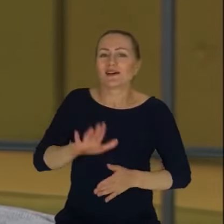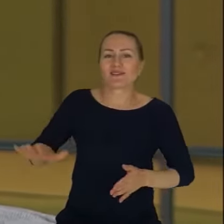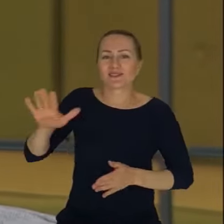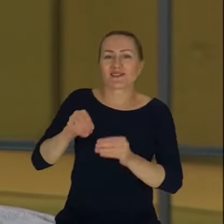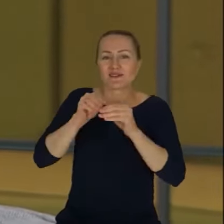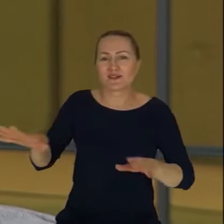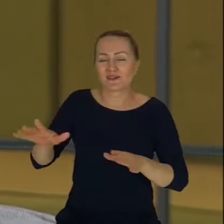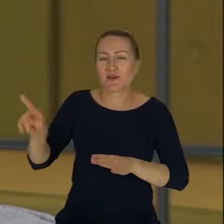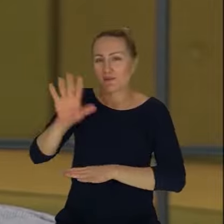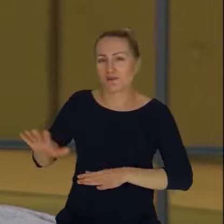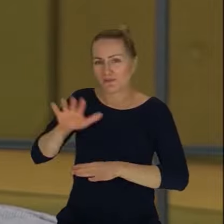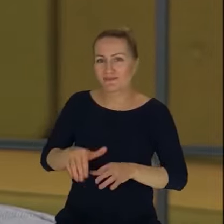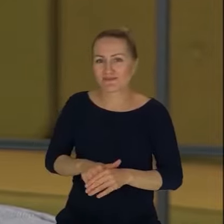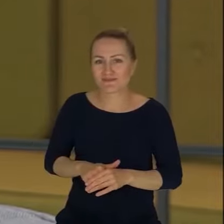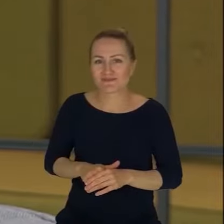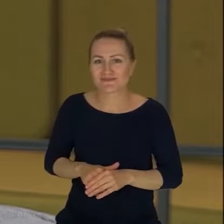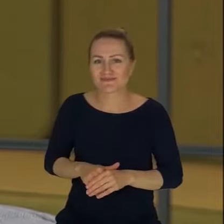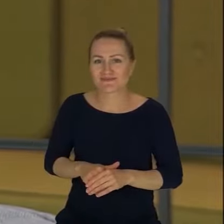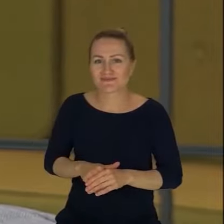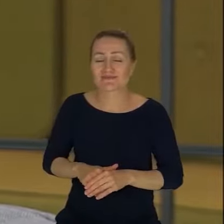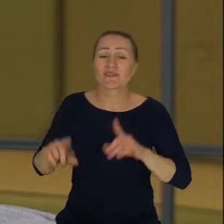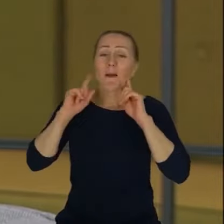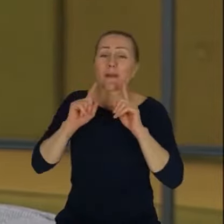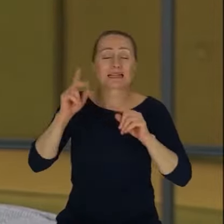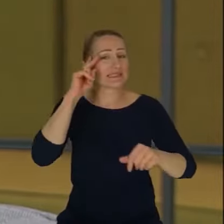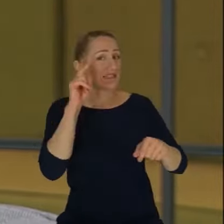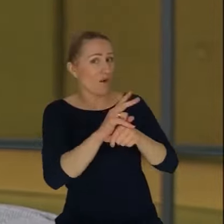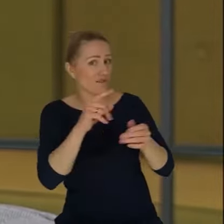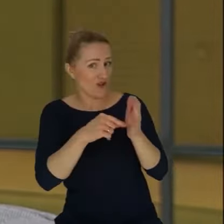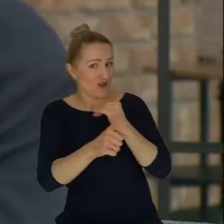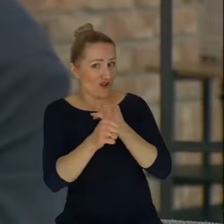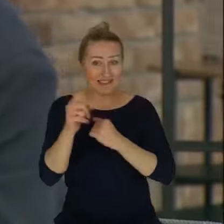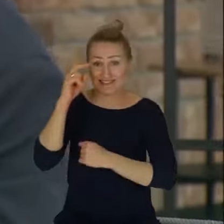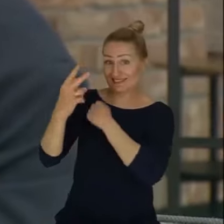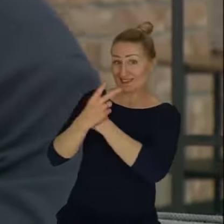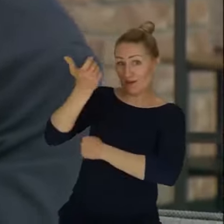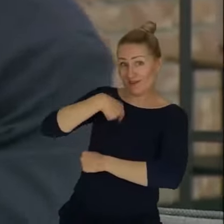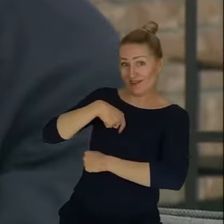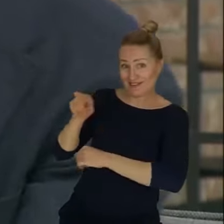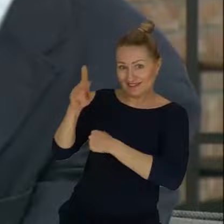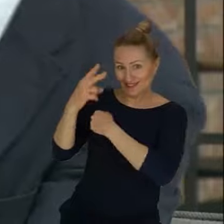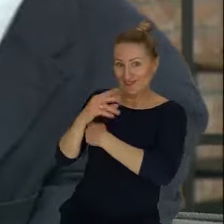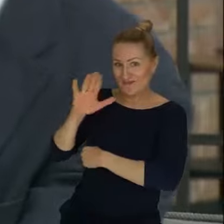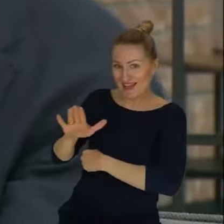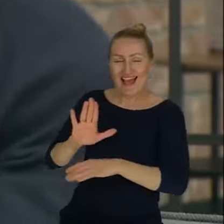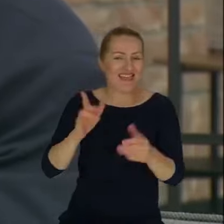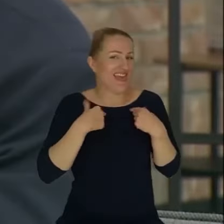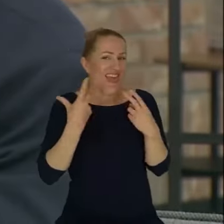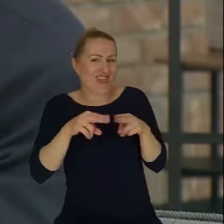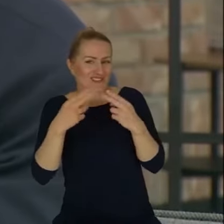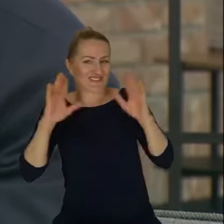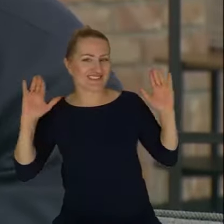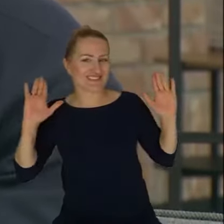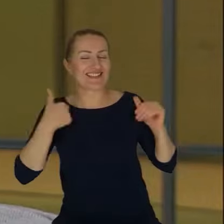Konrad, jak to jest u ciebie? Z zaufaniem? Do mnie? Mam nadzieję, że masz jeszcze. Nie, nie jestem dziennikarzem. Mam bardzo duże przyjemność.